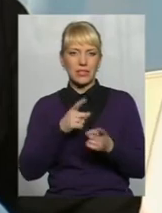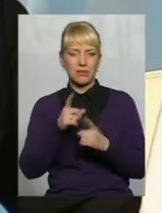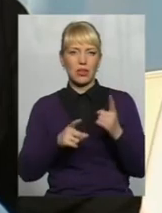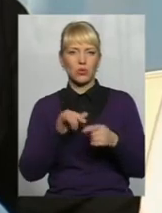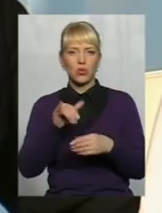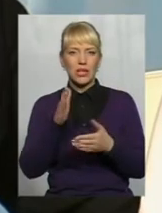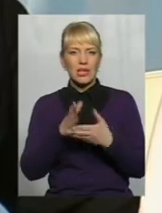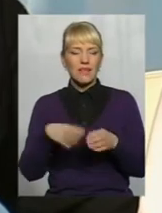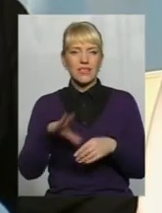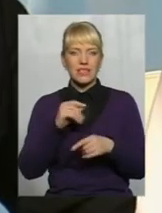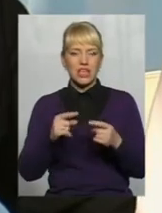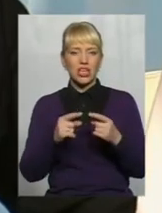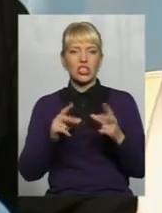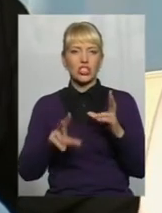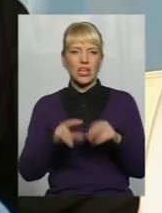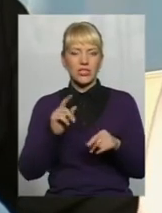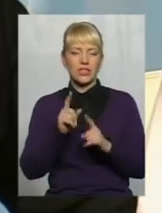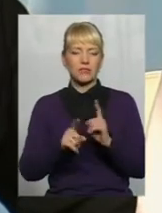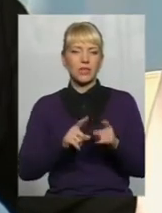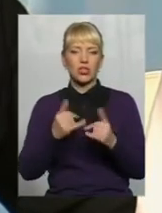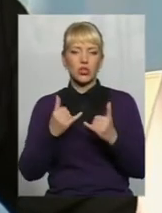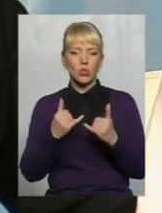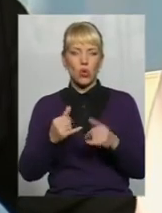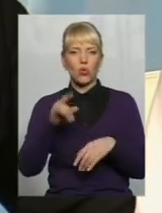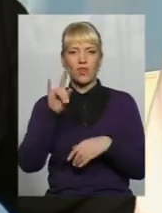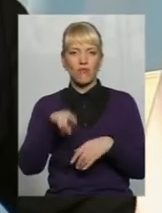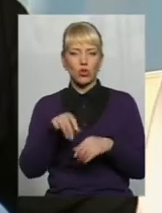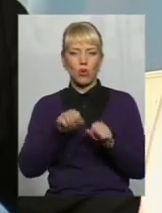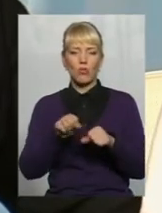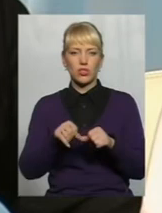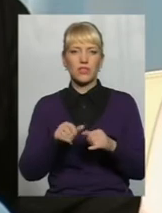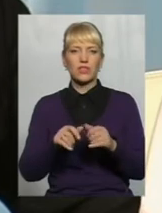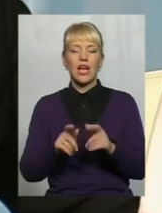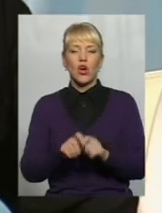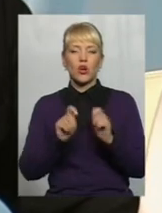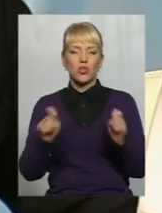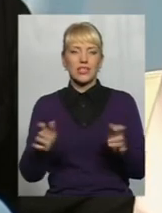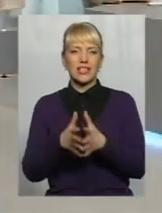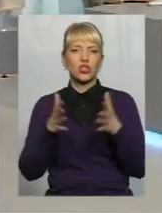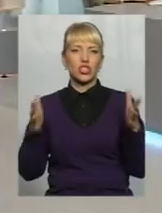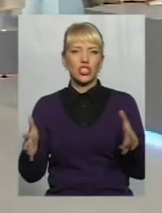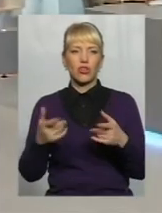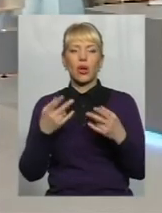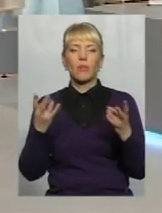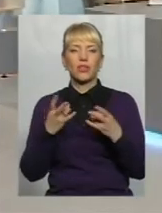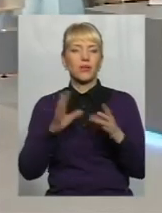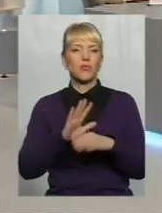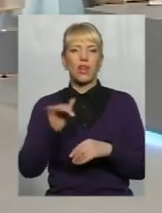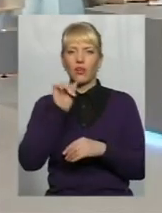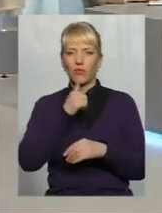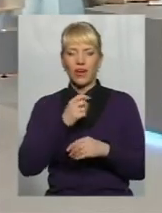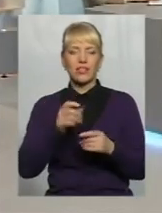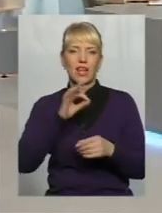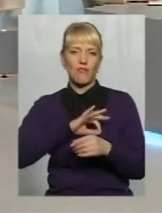шанси, бо дійсно Сергій сказав, що сьогодні вікно можливостей розкрите дуже широко Потрібно просто не лінуватися, а використовувати ці можливості